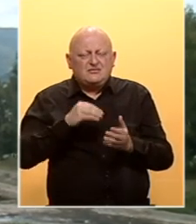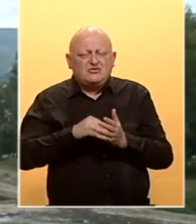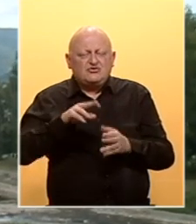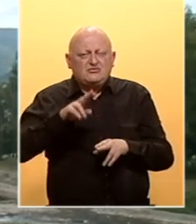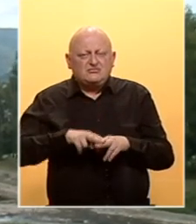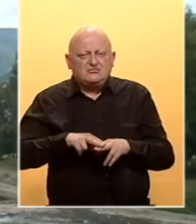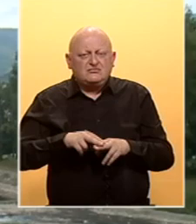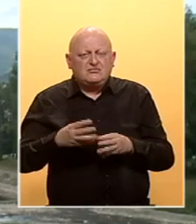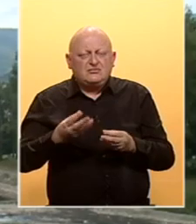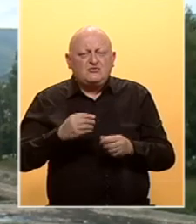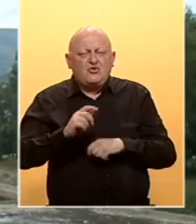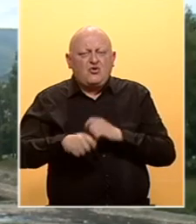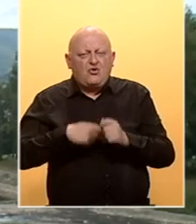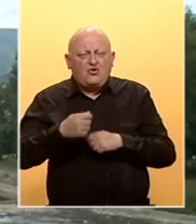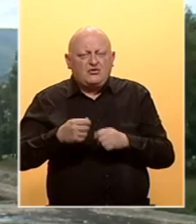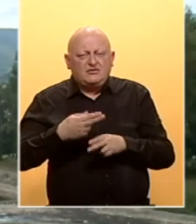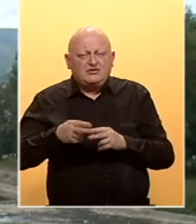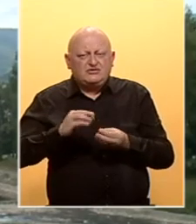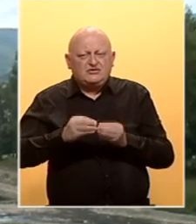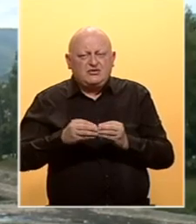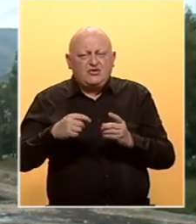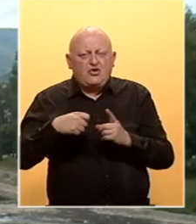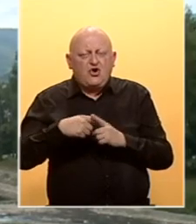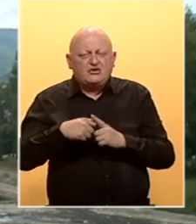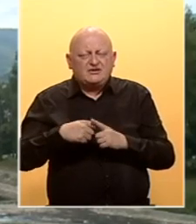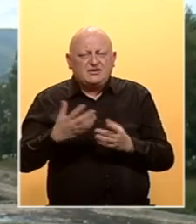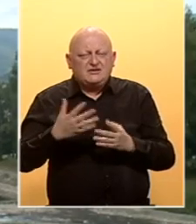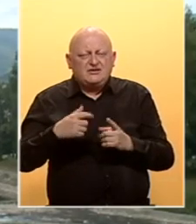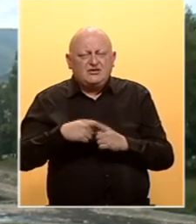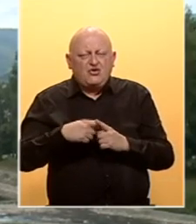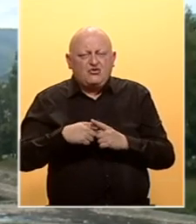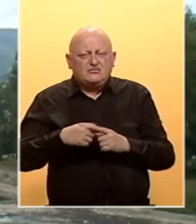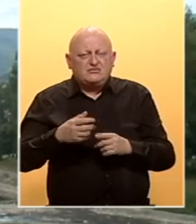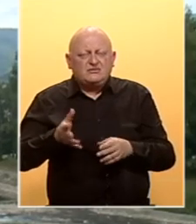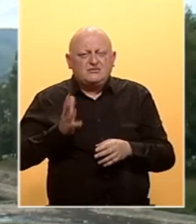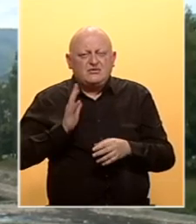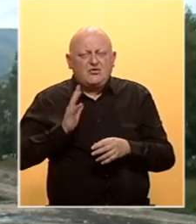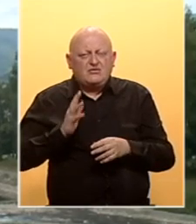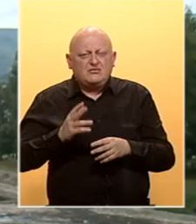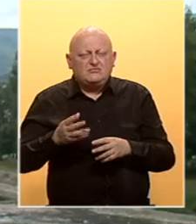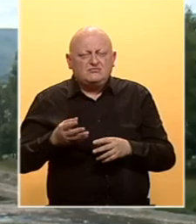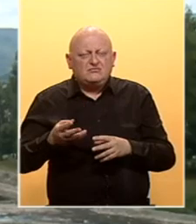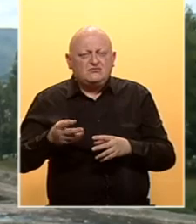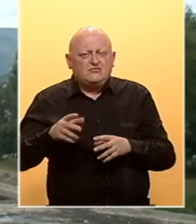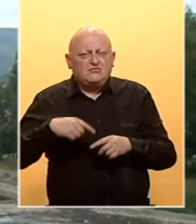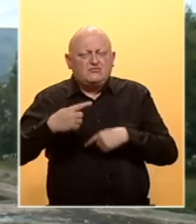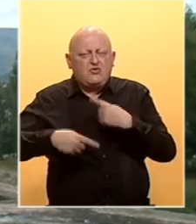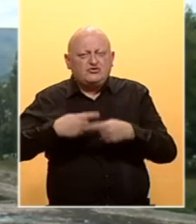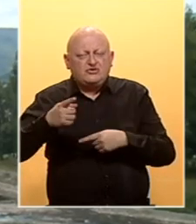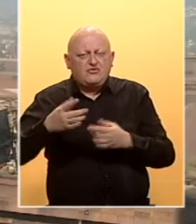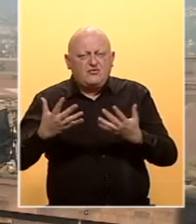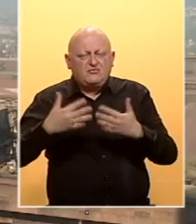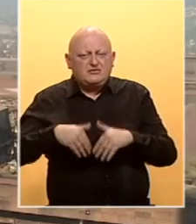preostaje punor posla da se riješi problem koksarije, jer koksarije u stvari najopasnije postrujenje u ovoj